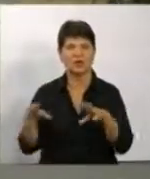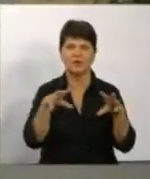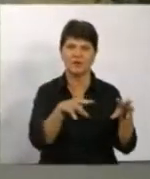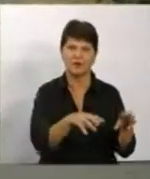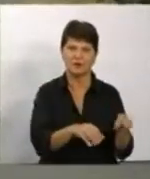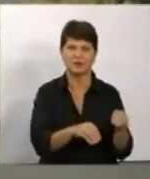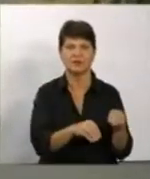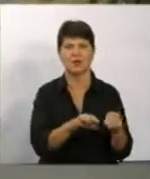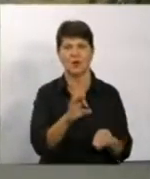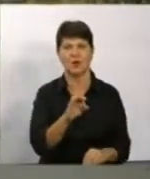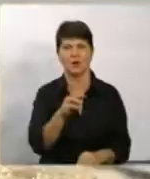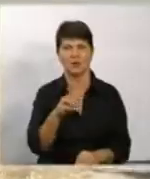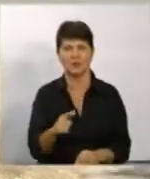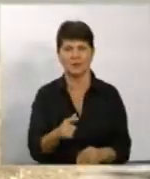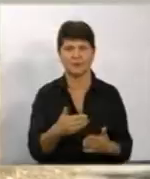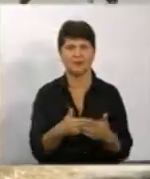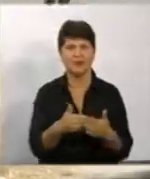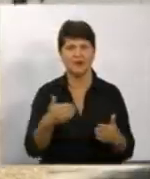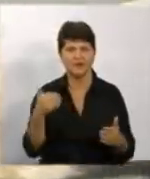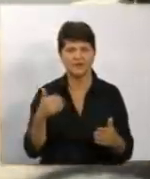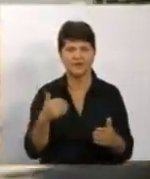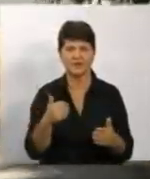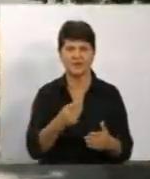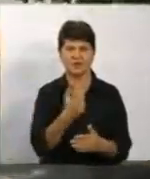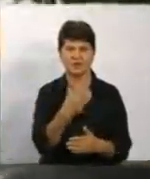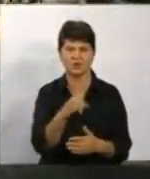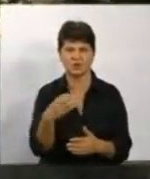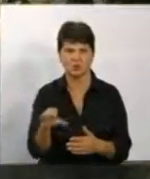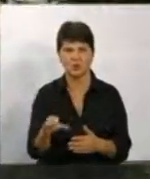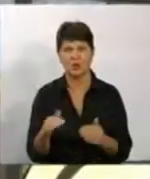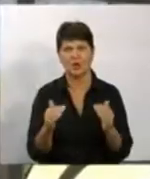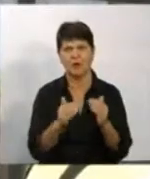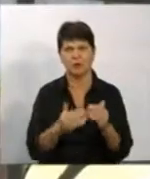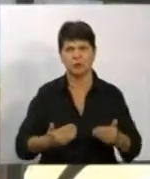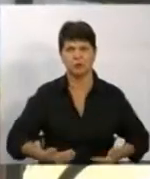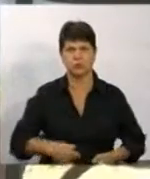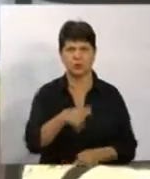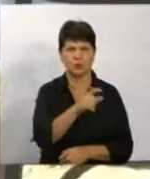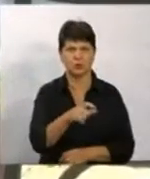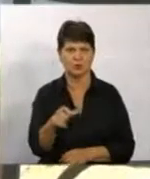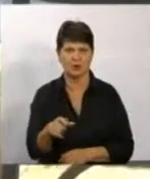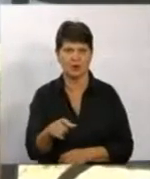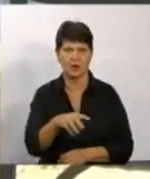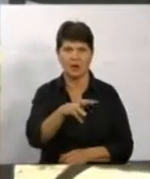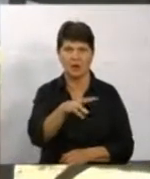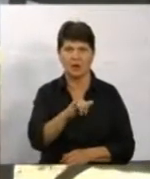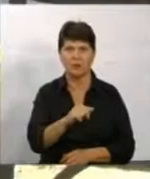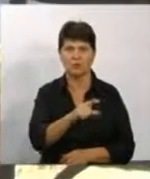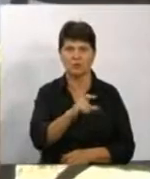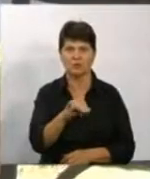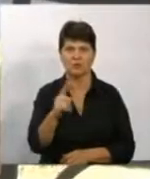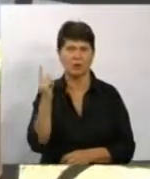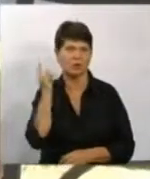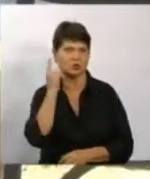Шамалюк. За кількасот метрів від арсеналу 16 житлових будинків. Олег Музика перші вибухи, каже, почув близько 12-ї.